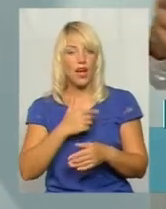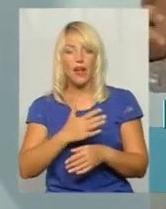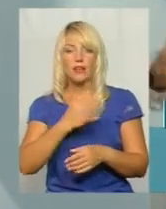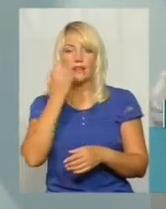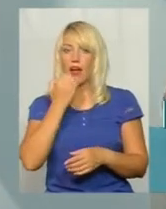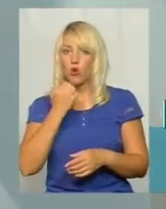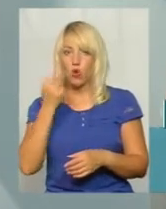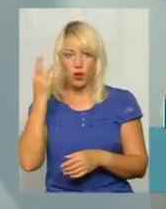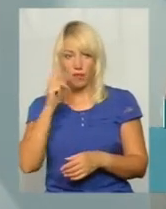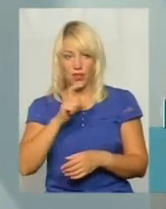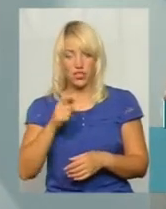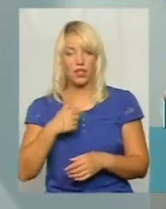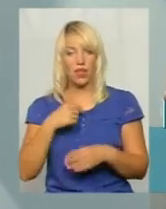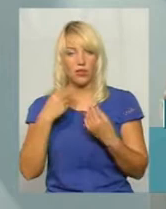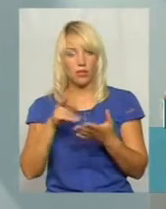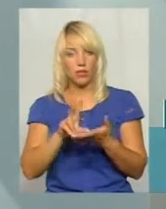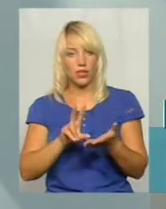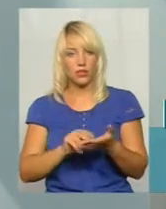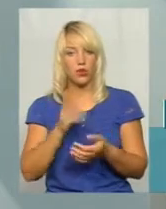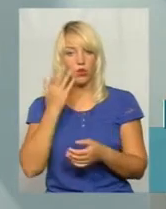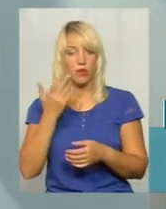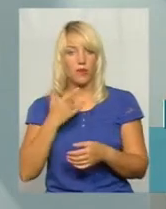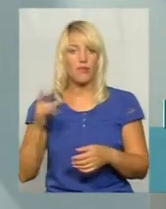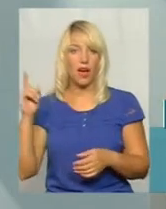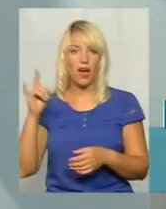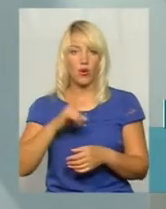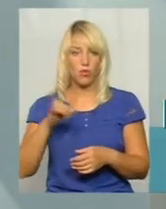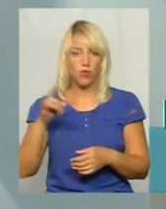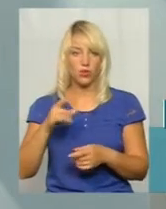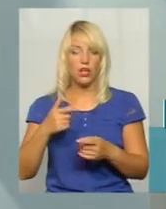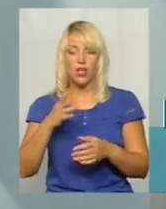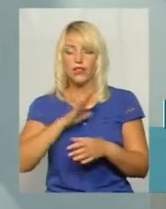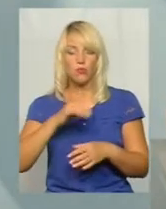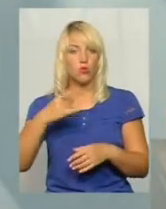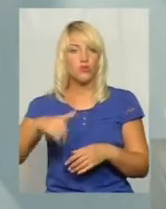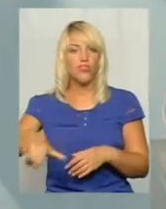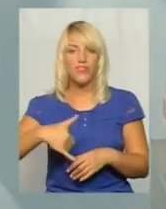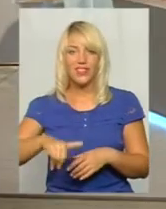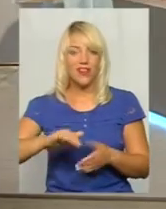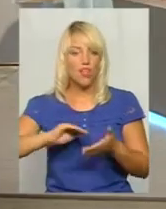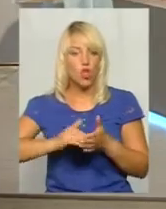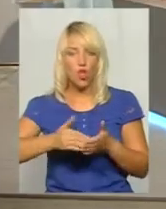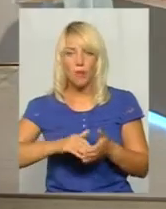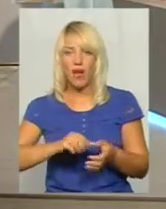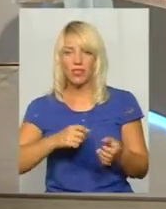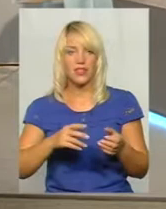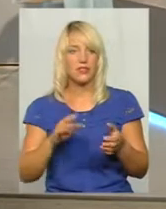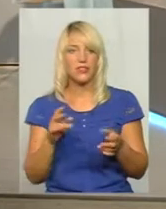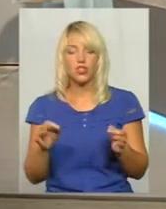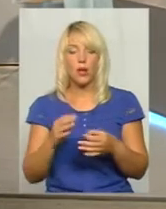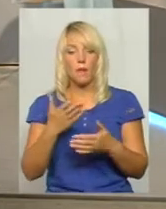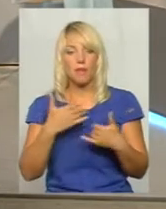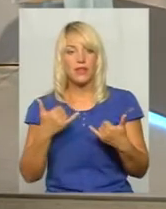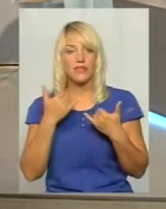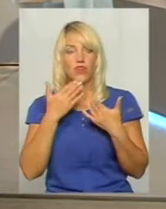наведу ще один приклад. Коли ми прийшли в аеропорт, нас не було ні відрай, ні совка, ні лопати, не було нічого. Ми сьогодні звернулися